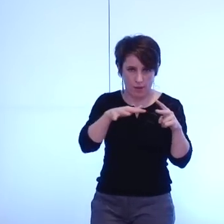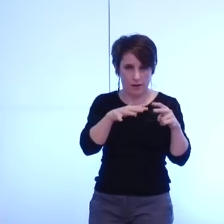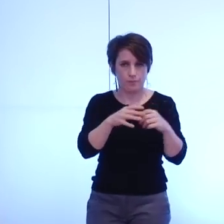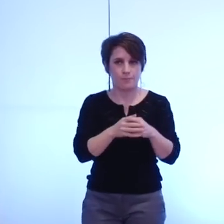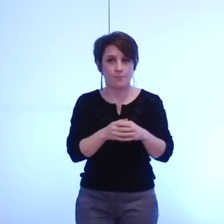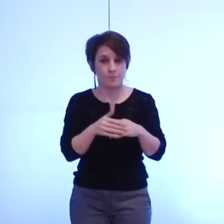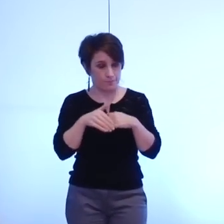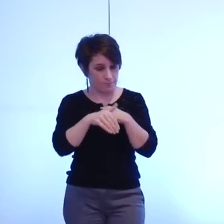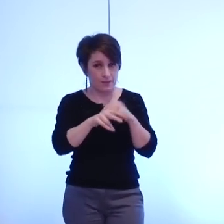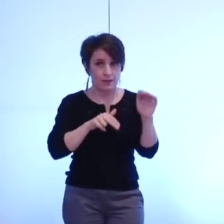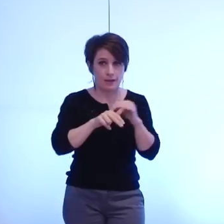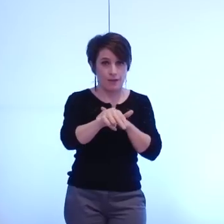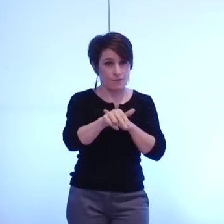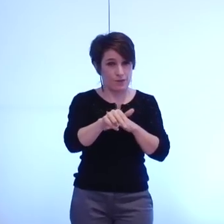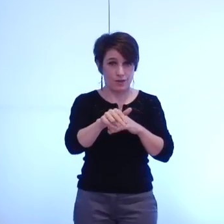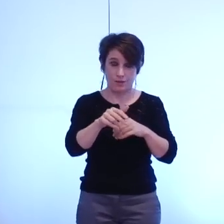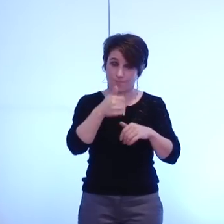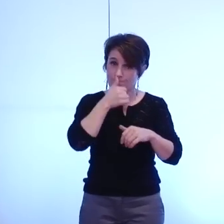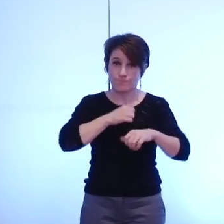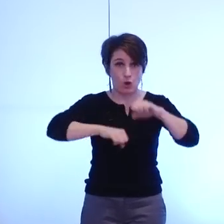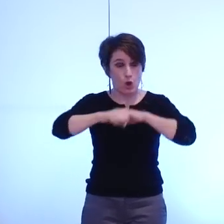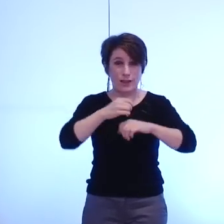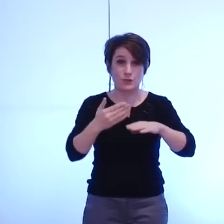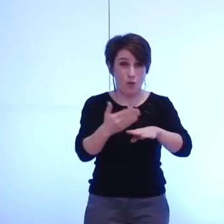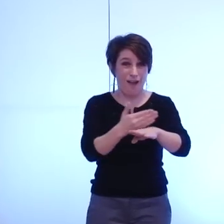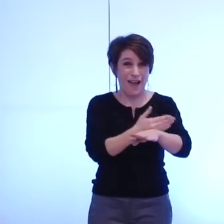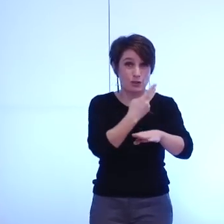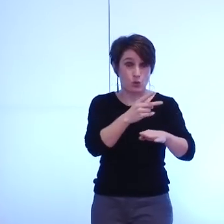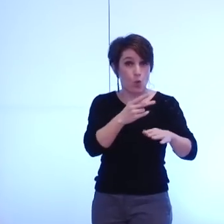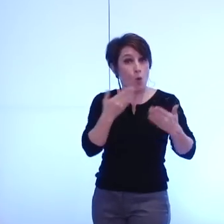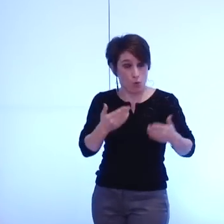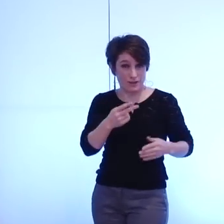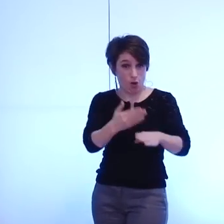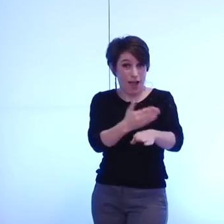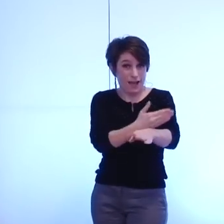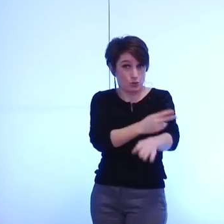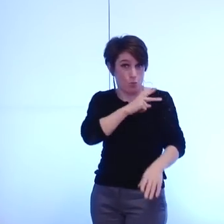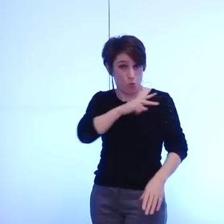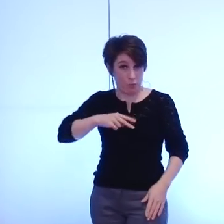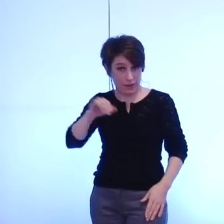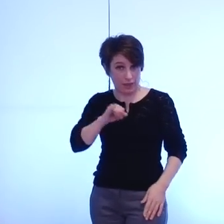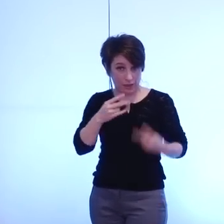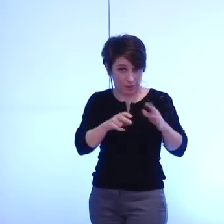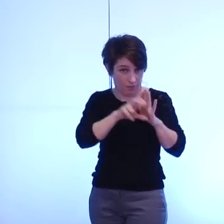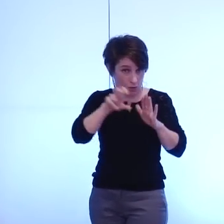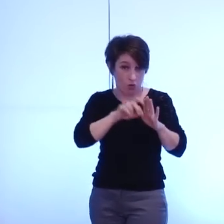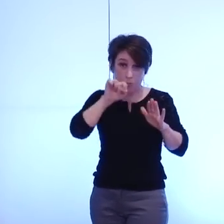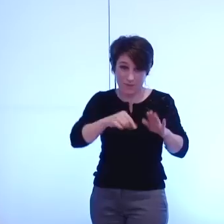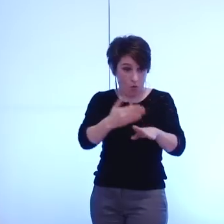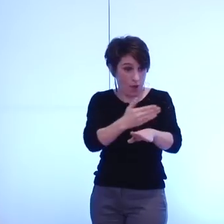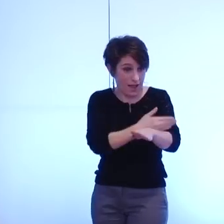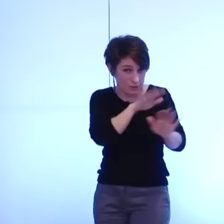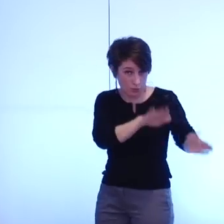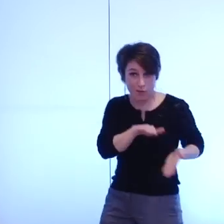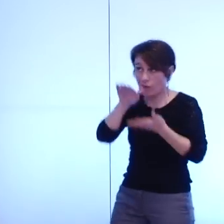au plus tard au 1er janvier 2016 pour la métropole par